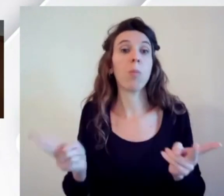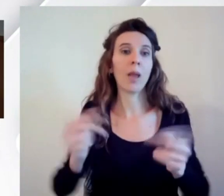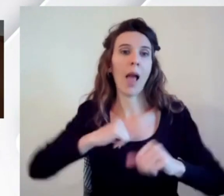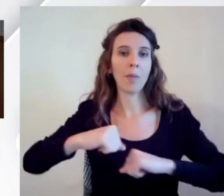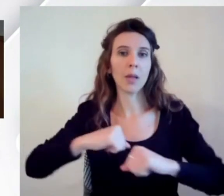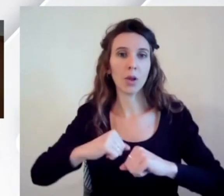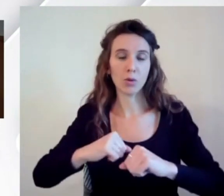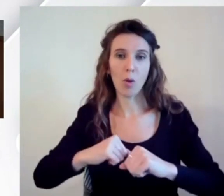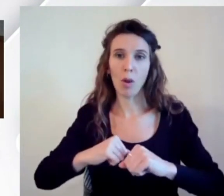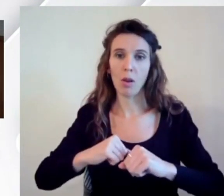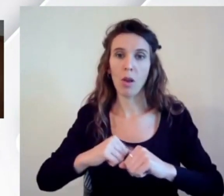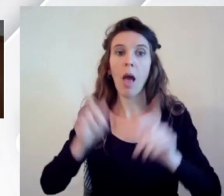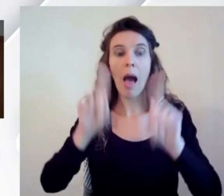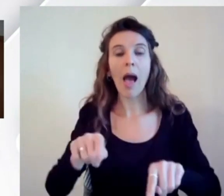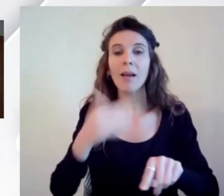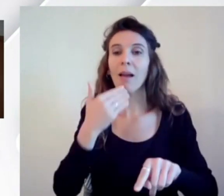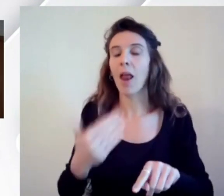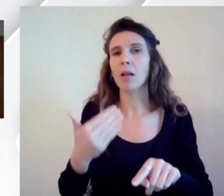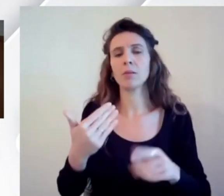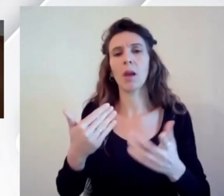in questo in questo mondo